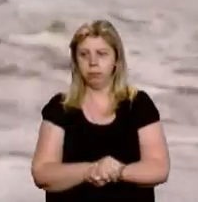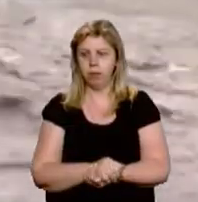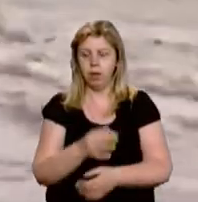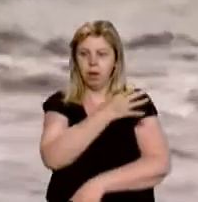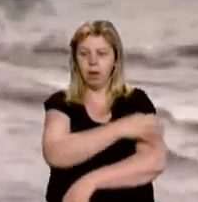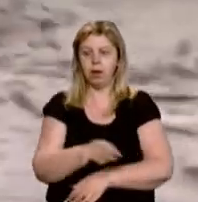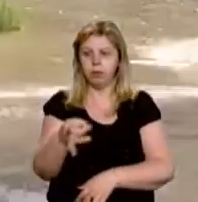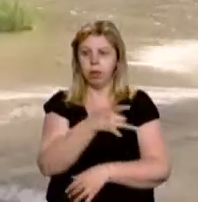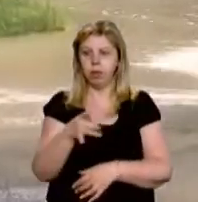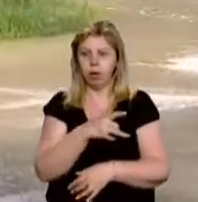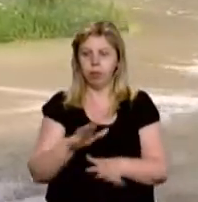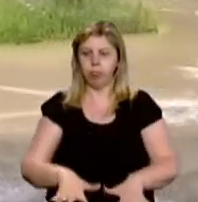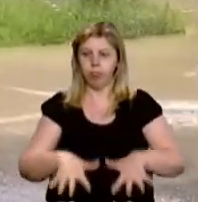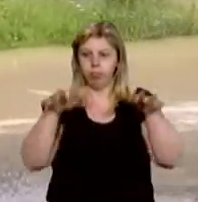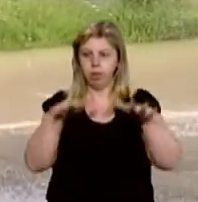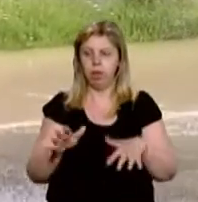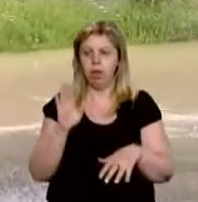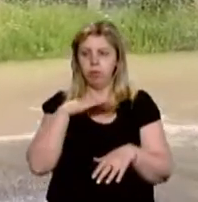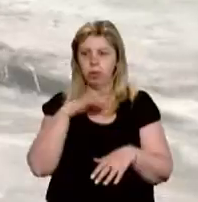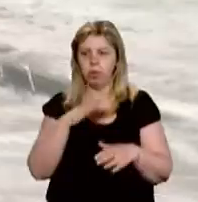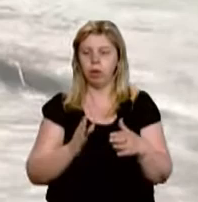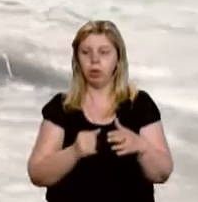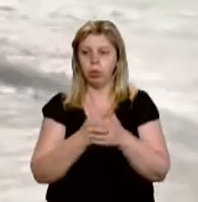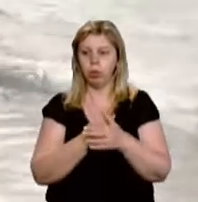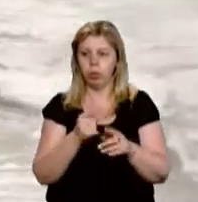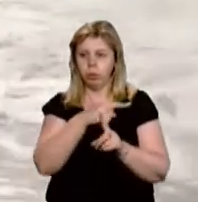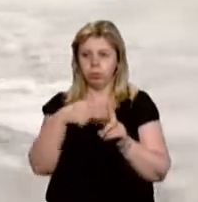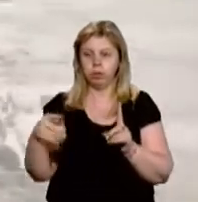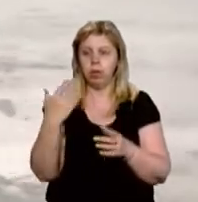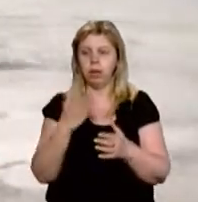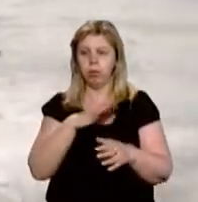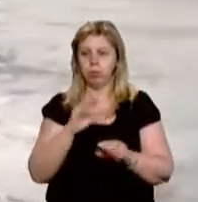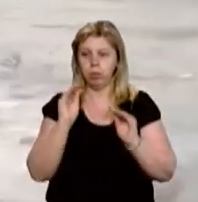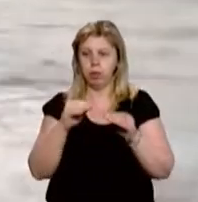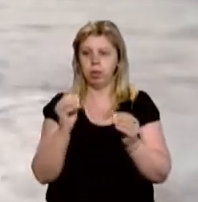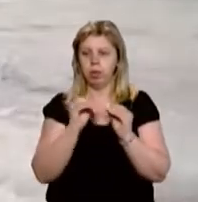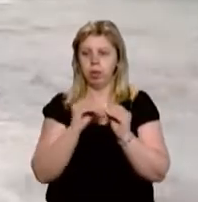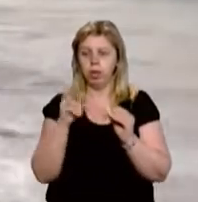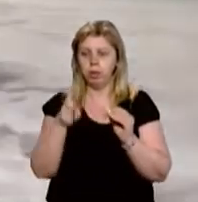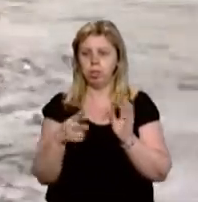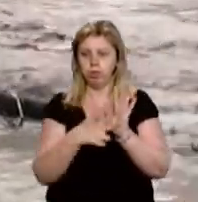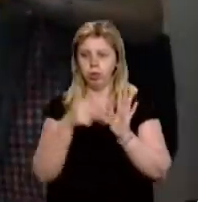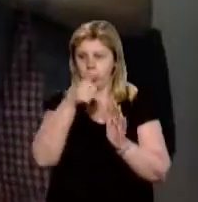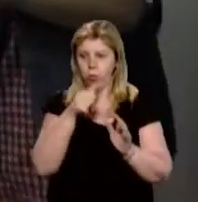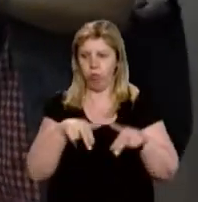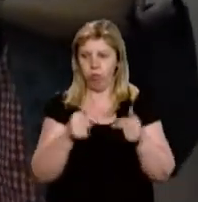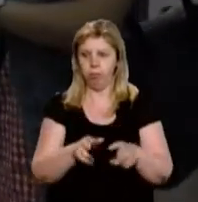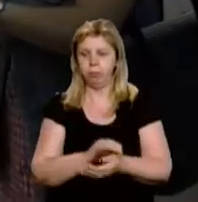Рахівський район підтопило. Рівень води підвищується до позначок, які були при паводку 2008 року.